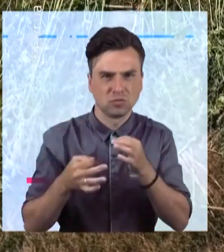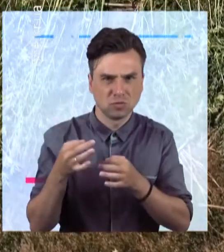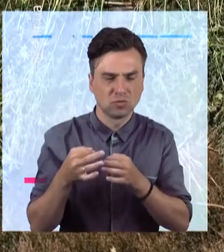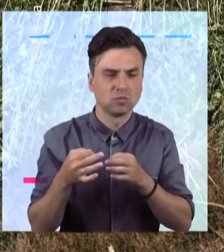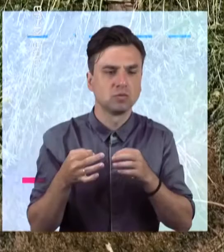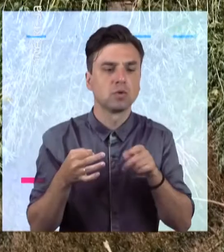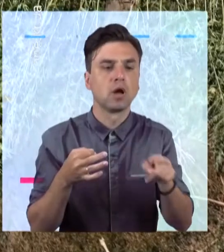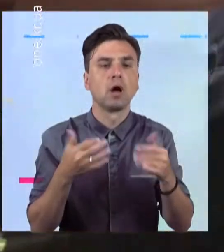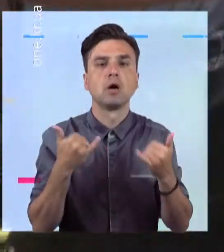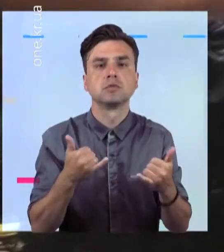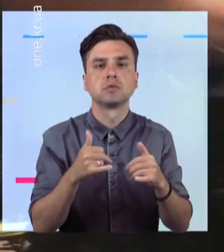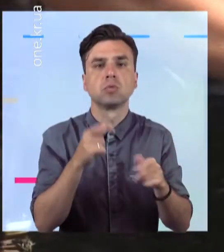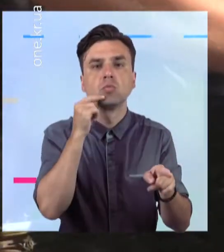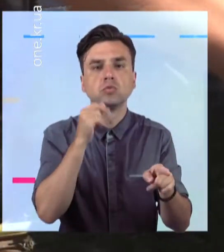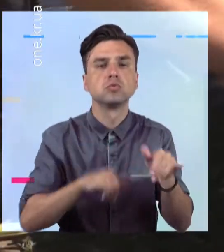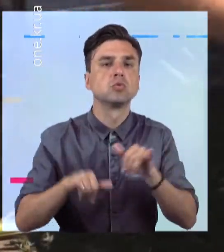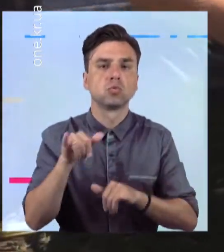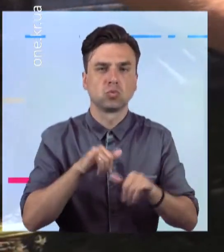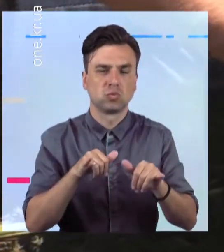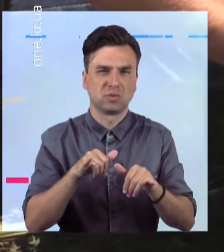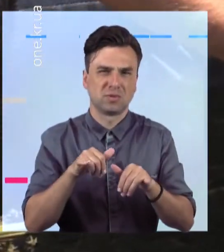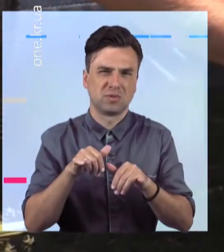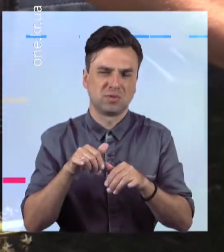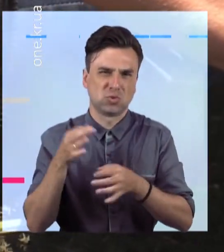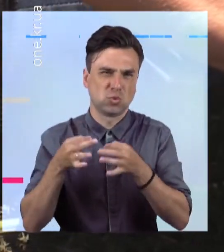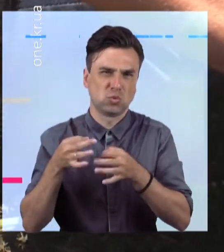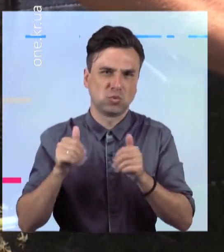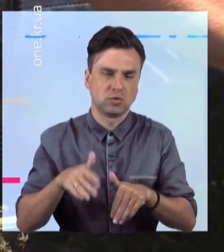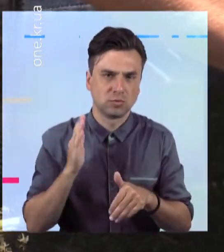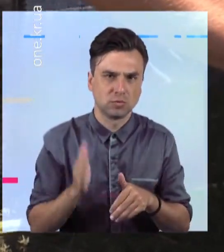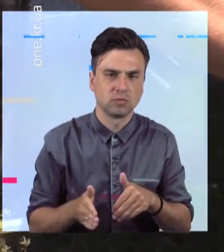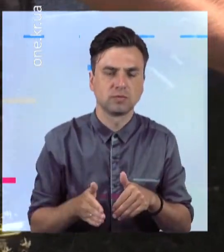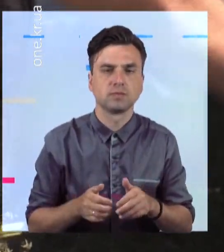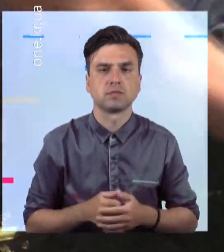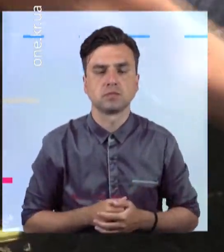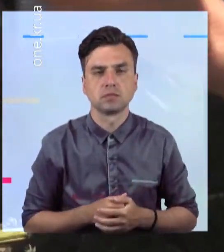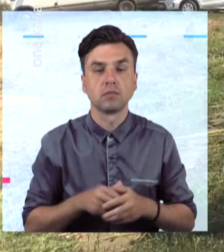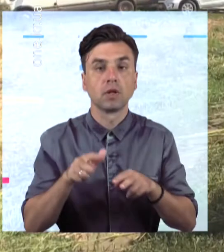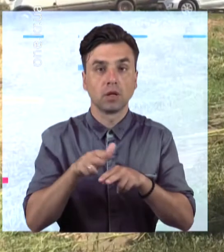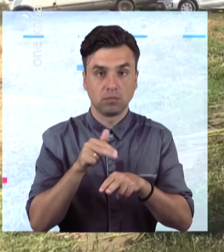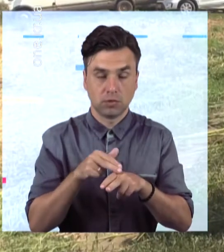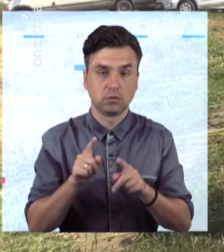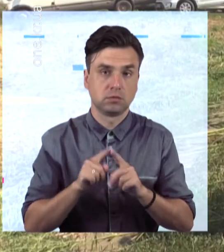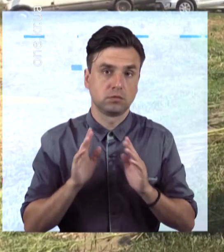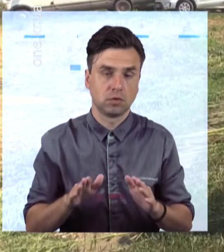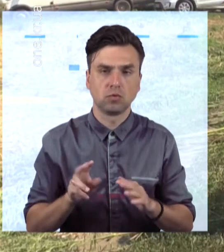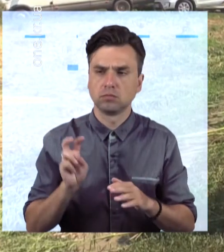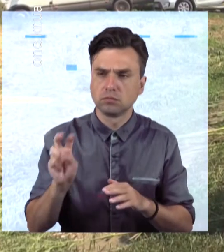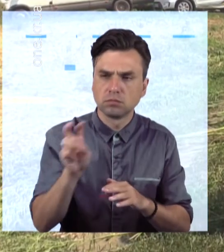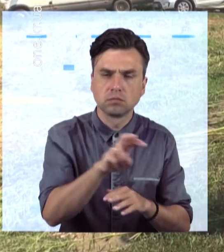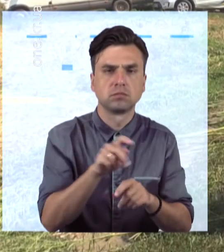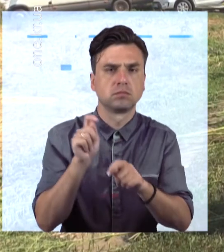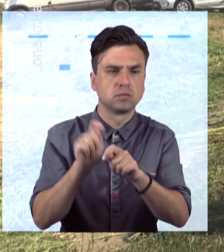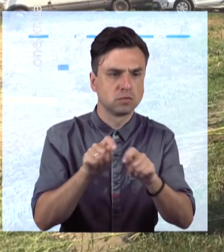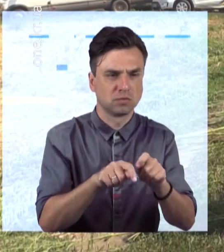запобіжного заходу. Такі оперативно-профілактичні дії під умовною назвою МАК поліцейські проводять з метою недопущення